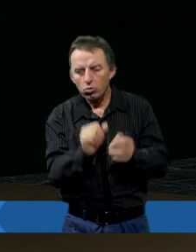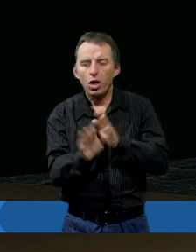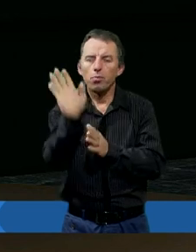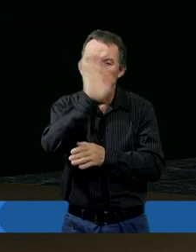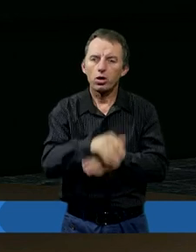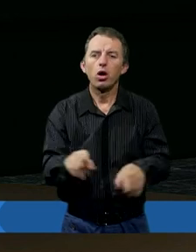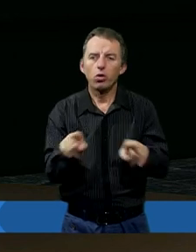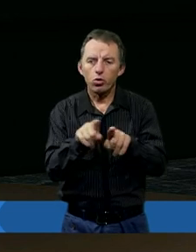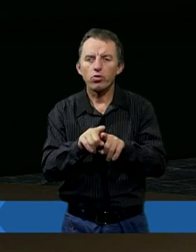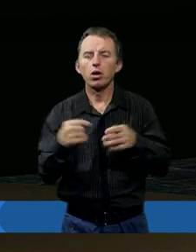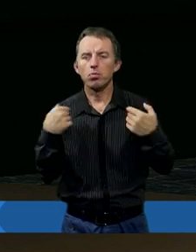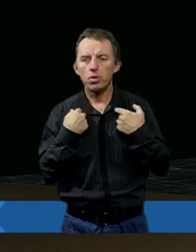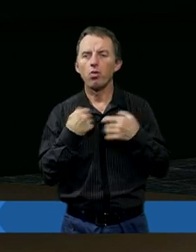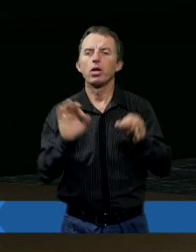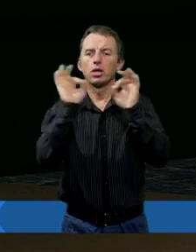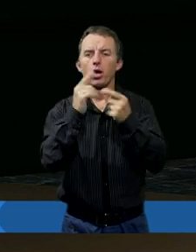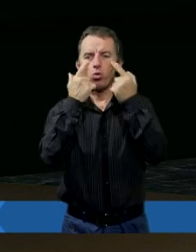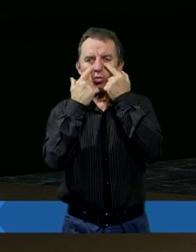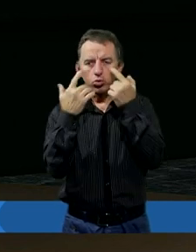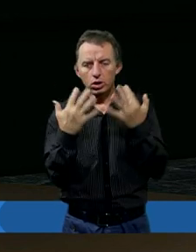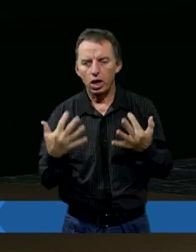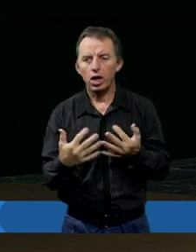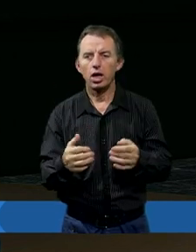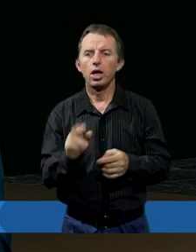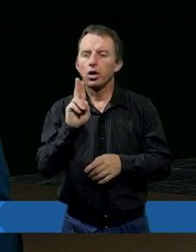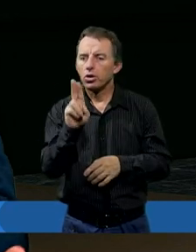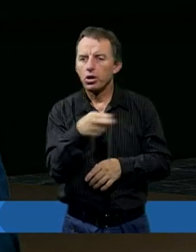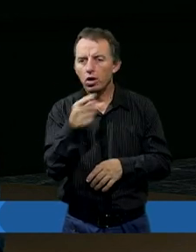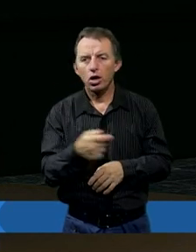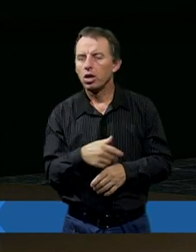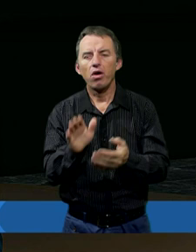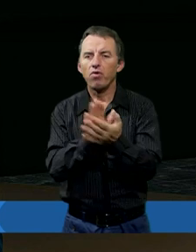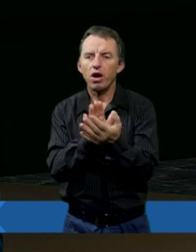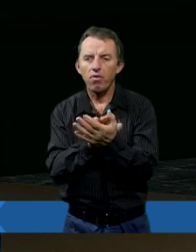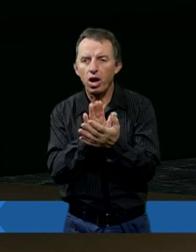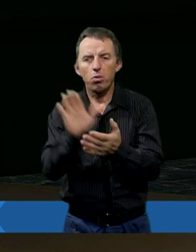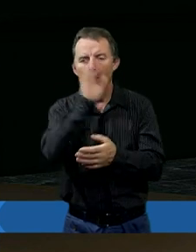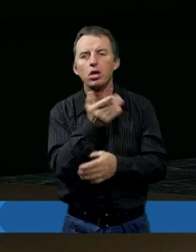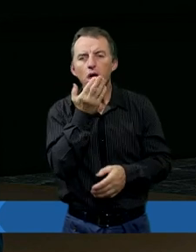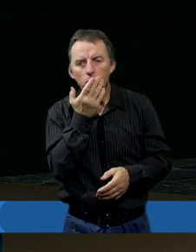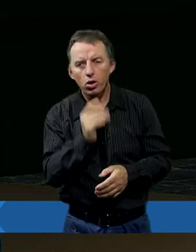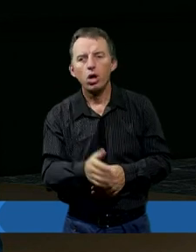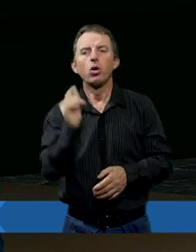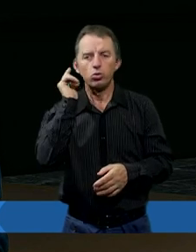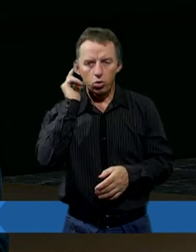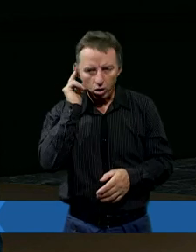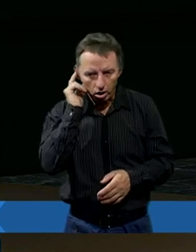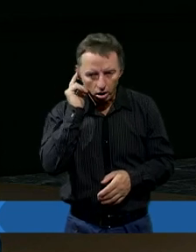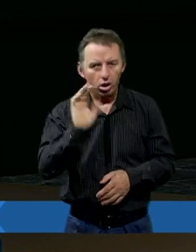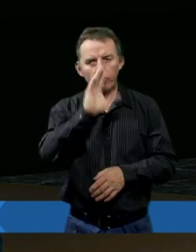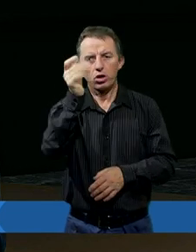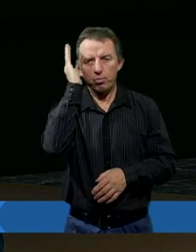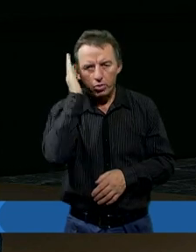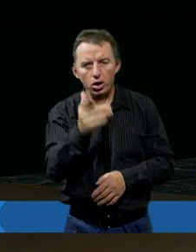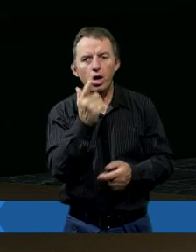w Jego życiu również był czas na łzy. Kiedy nie wychwalał Boga, nie mówił, słuchajcie, wszystko